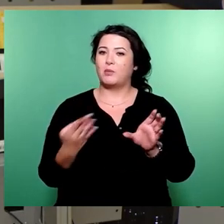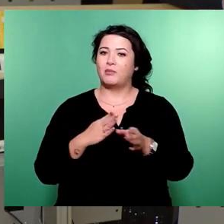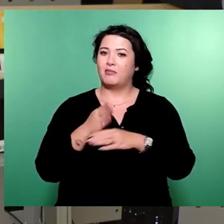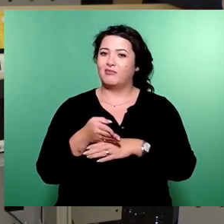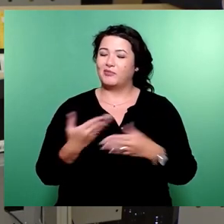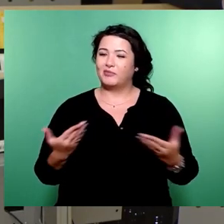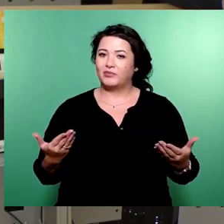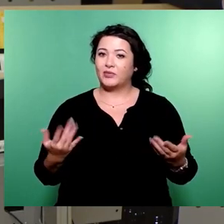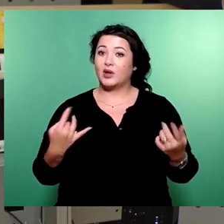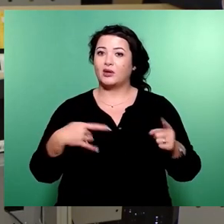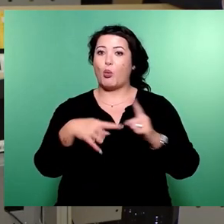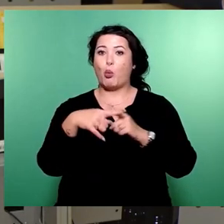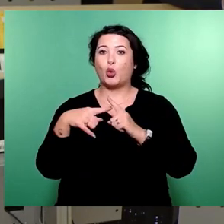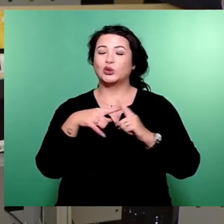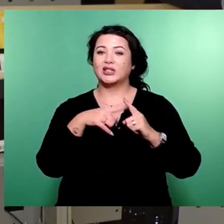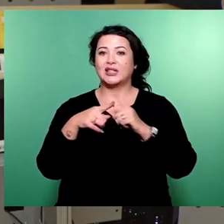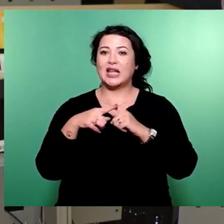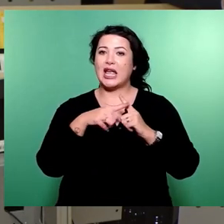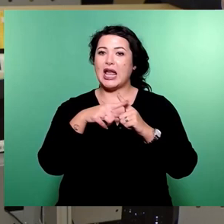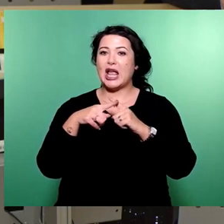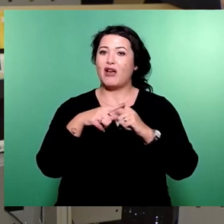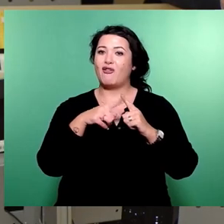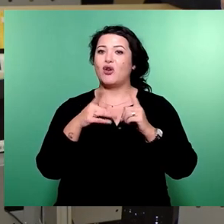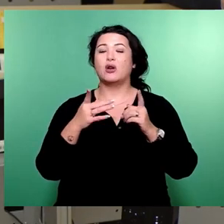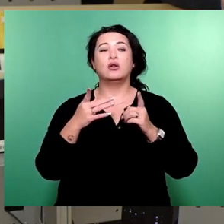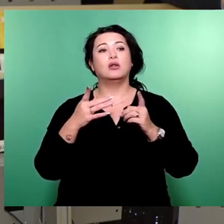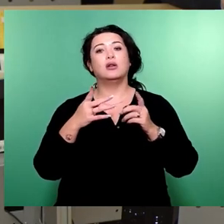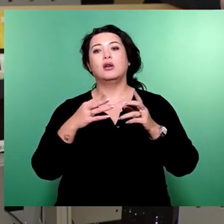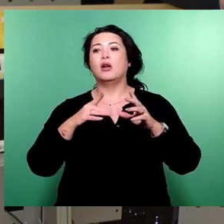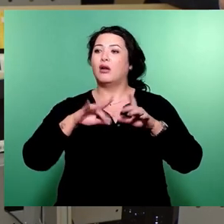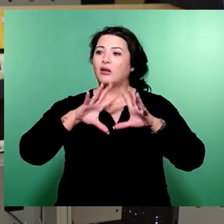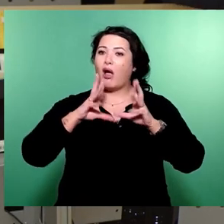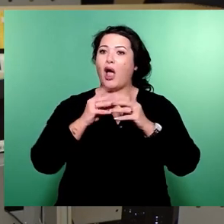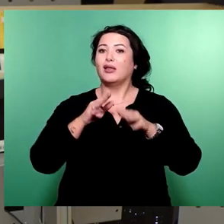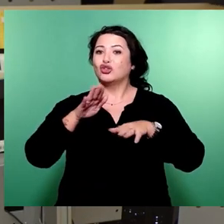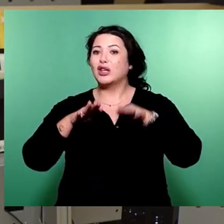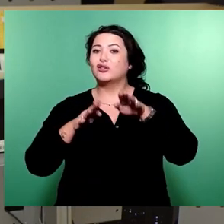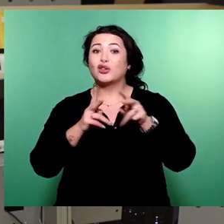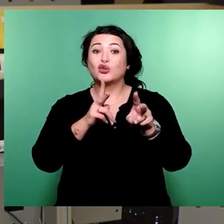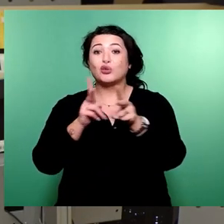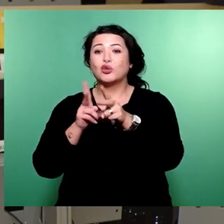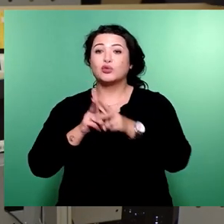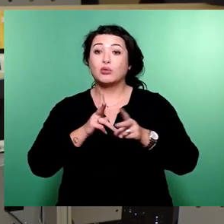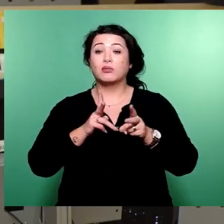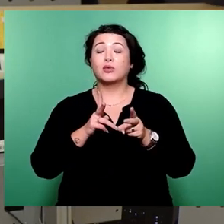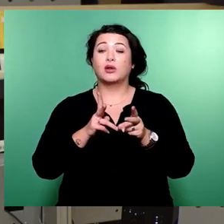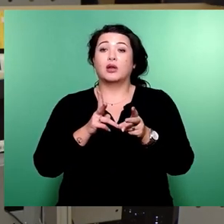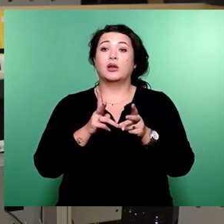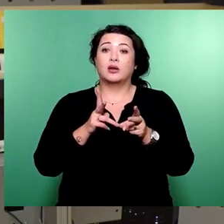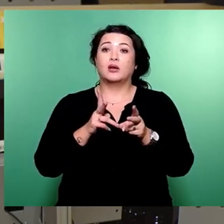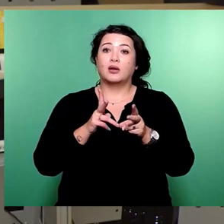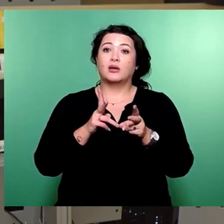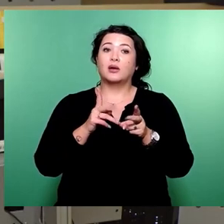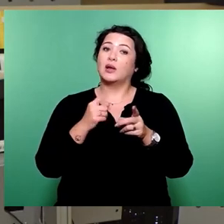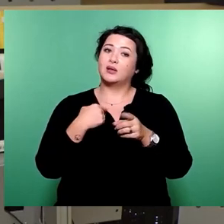Positive Signale, Schritte in die richtige Richtung, nach vorne gewandt. Man möchte sich